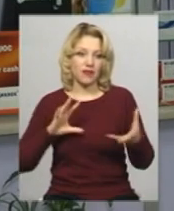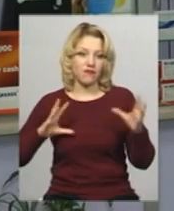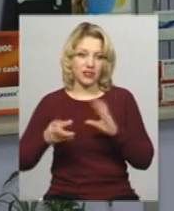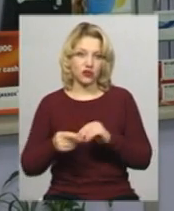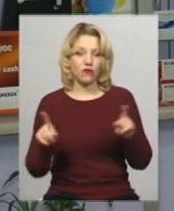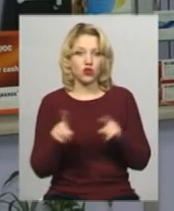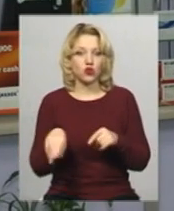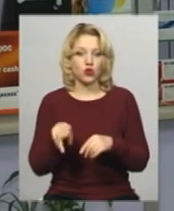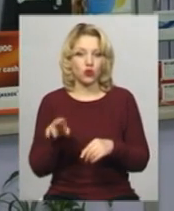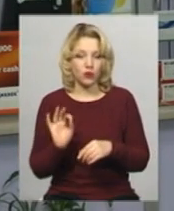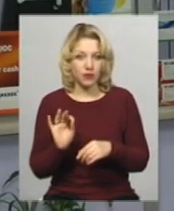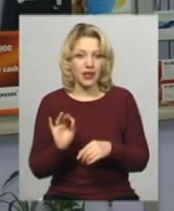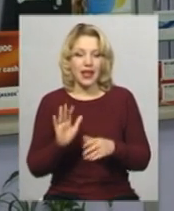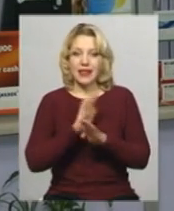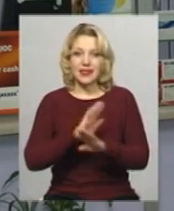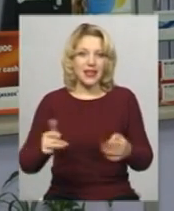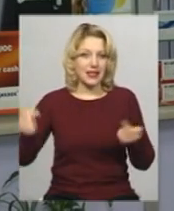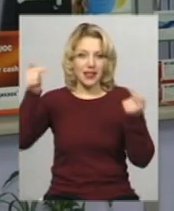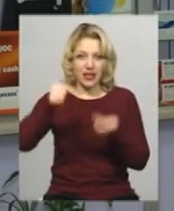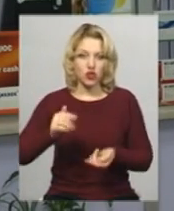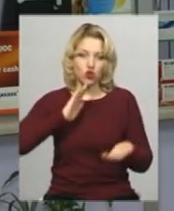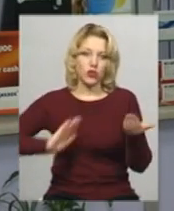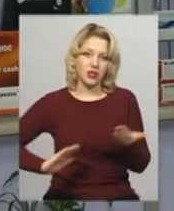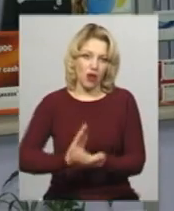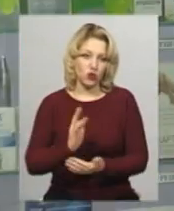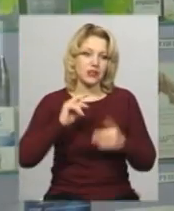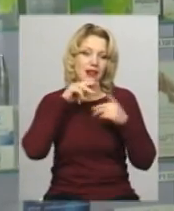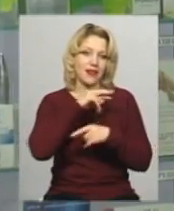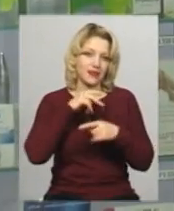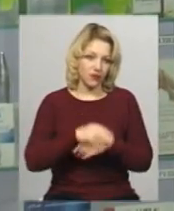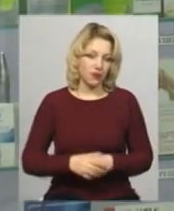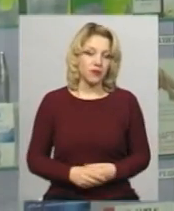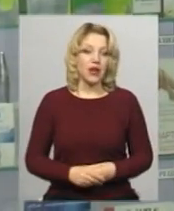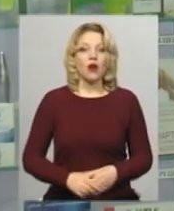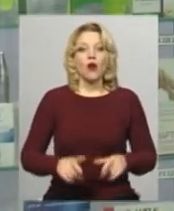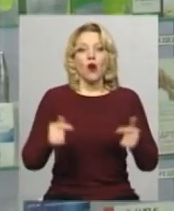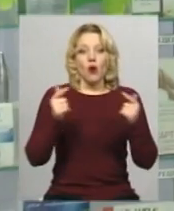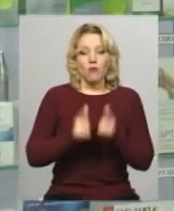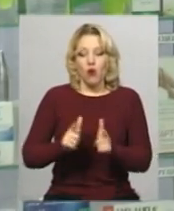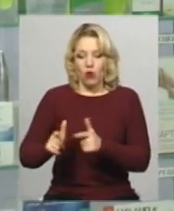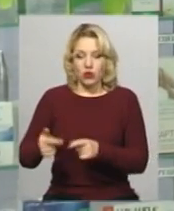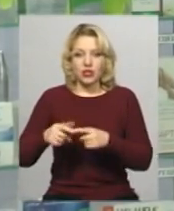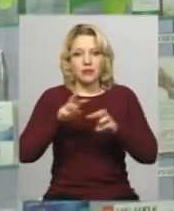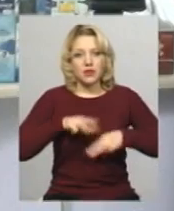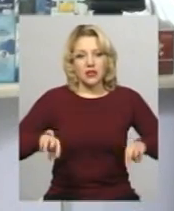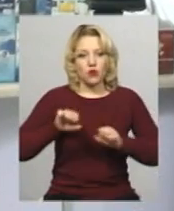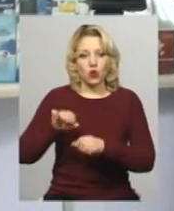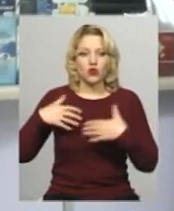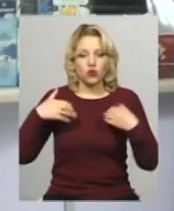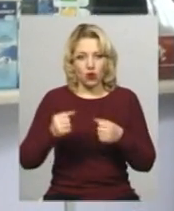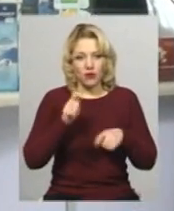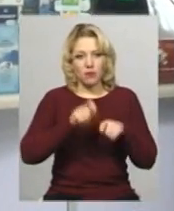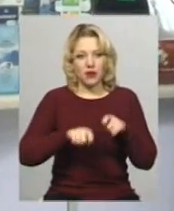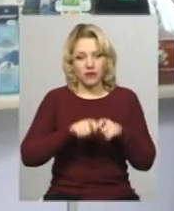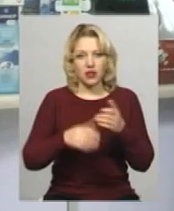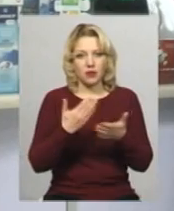щодо неналежної якості лікарського засобу. Погодження з Міністерства охорони здоров'я України на перевірку приходить